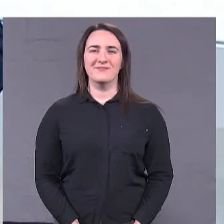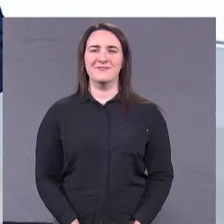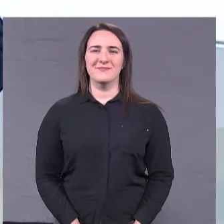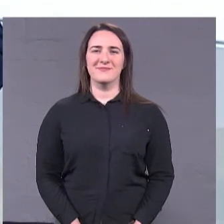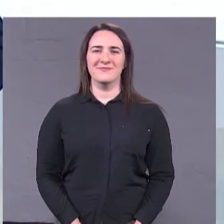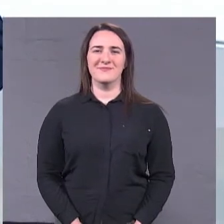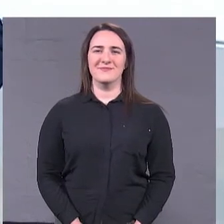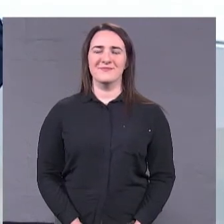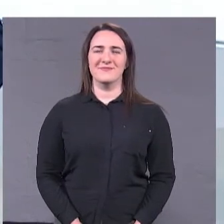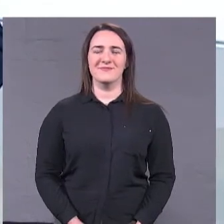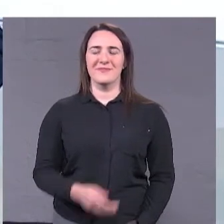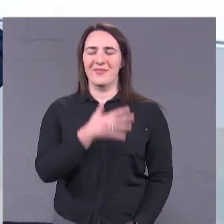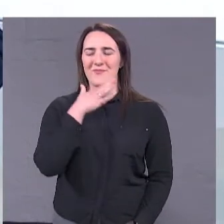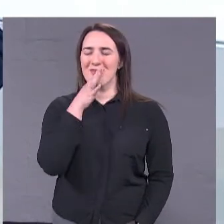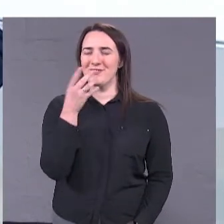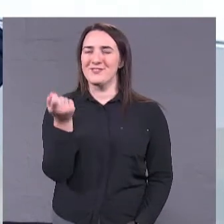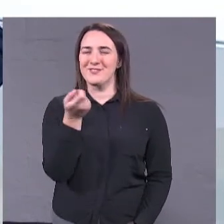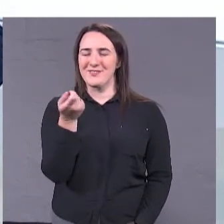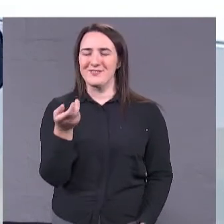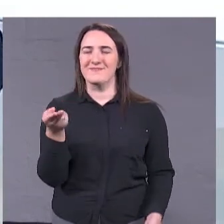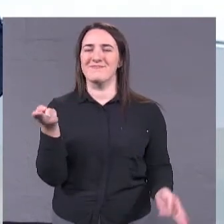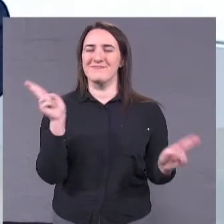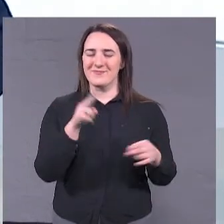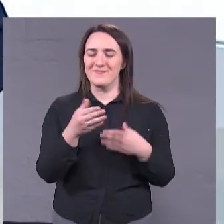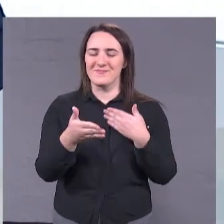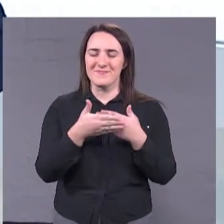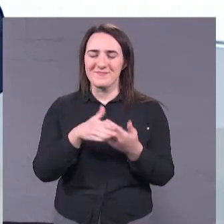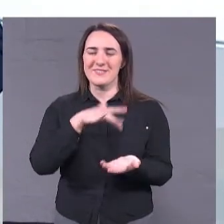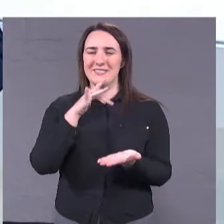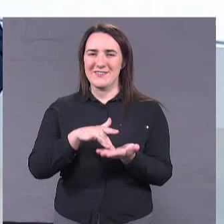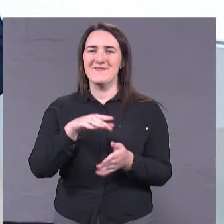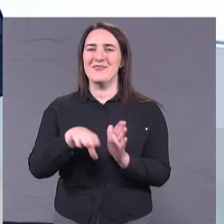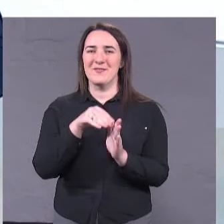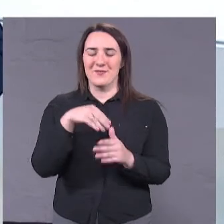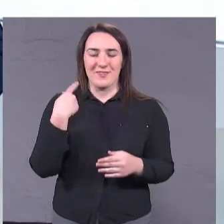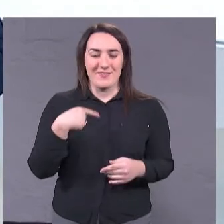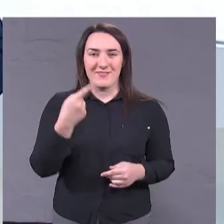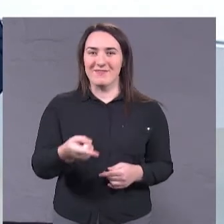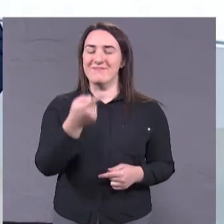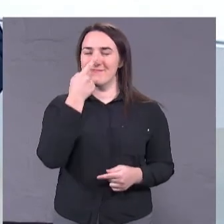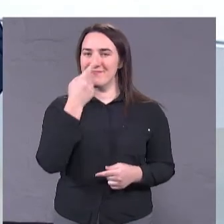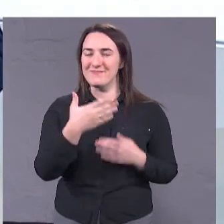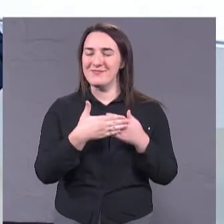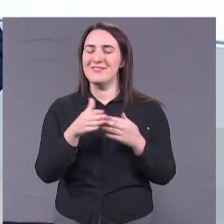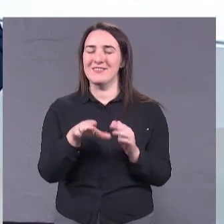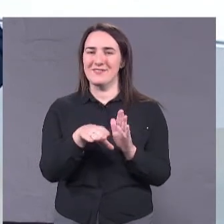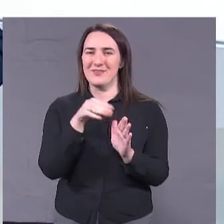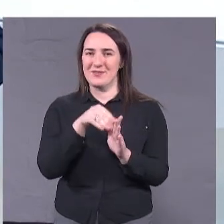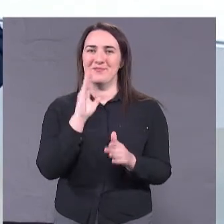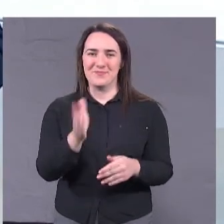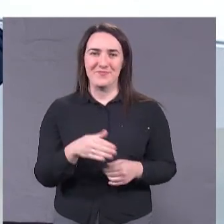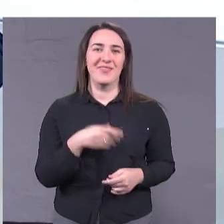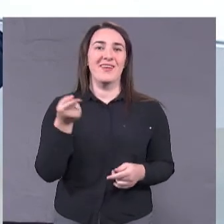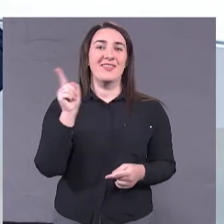Небагато часу залишається до Дня місцевих виборів. Вже у найближчу неділю ми зможемо зробити свій вибір. Але перед тим, як його